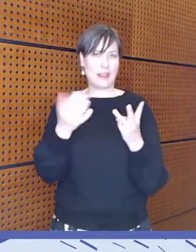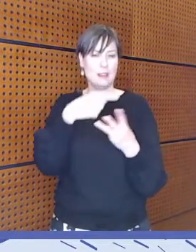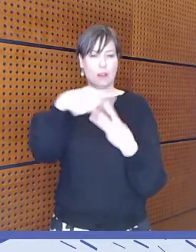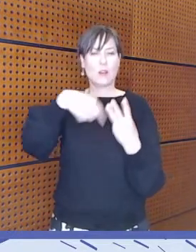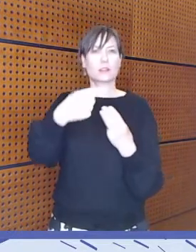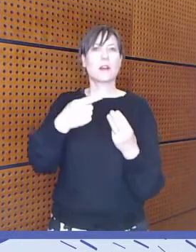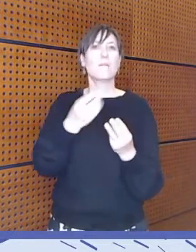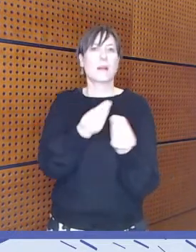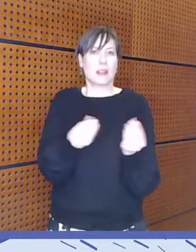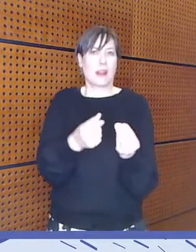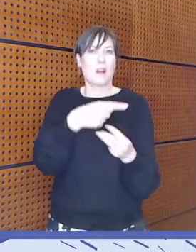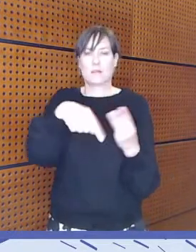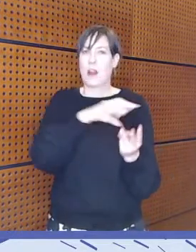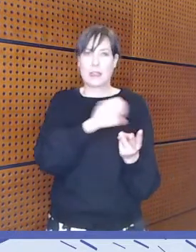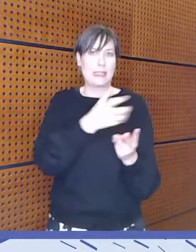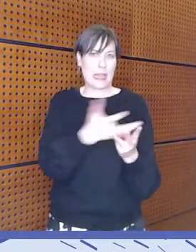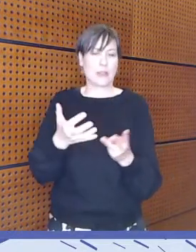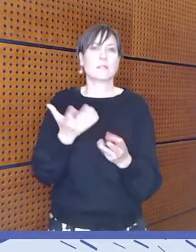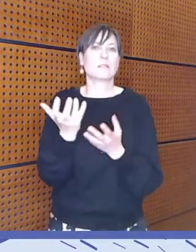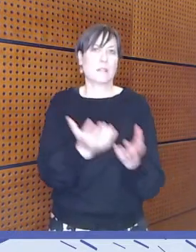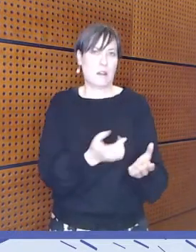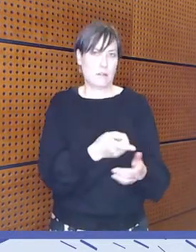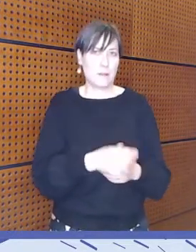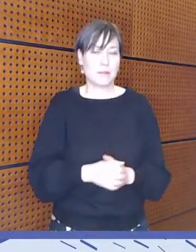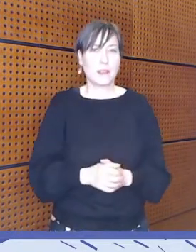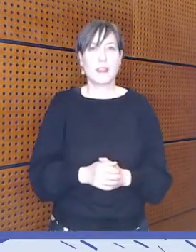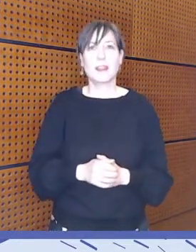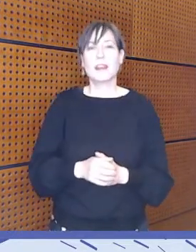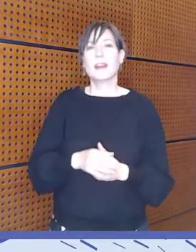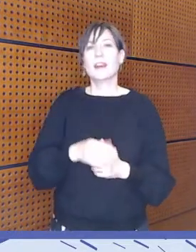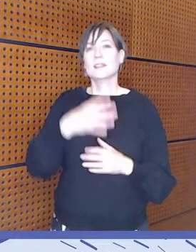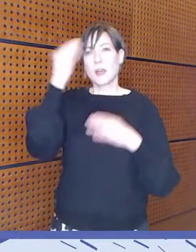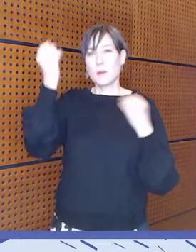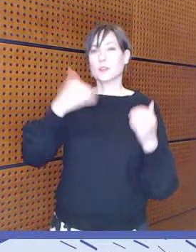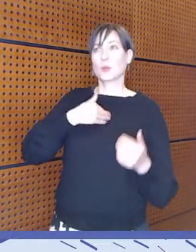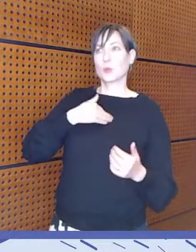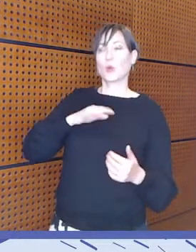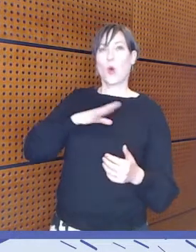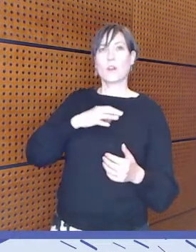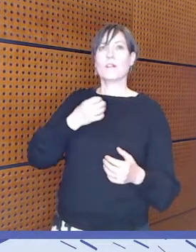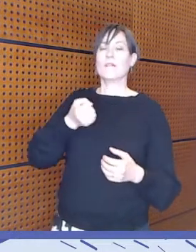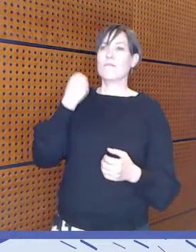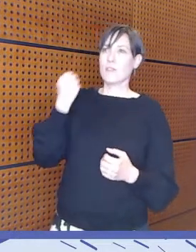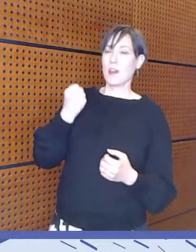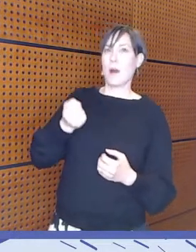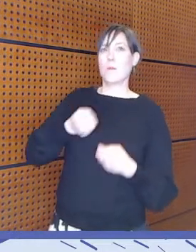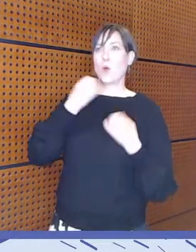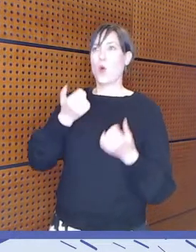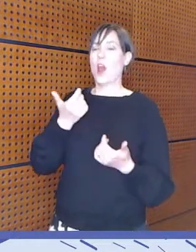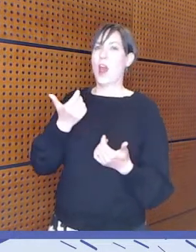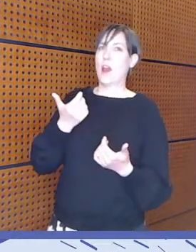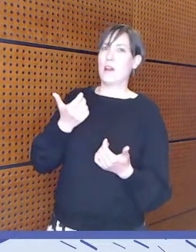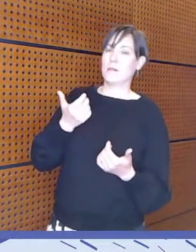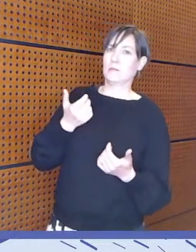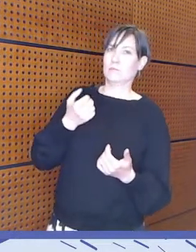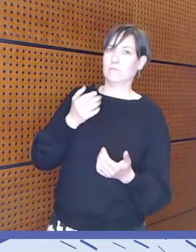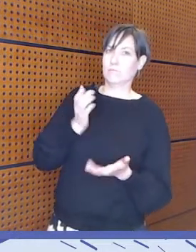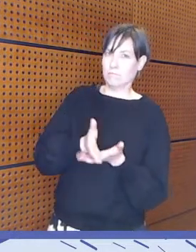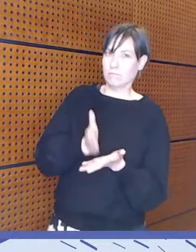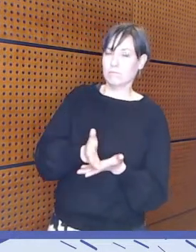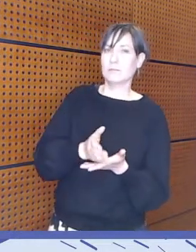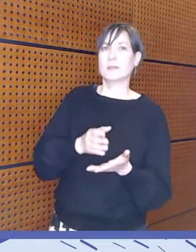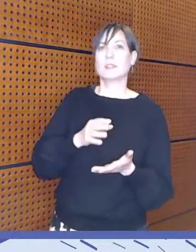Ja saamelaisten kokema vihapuhe ja ennakkoluulot ja mitä äsken mainitsin näistä sananvapautta